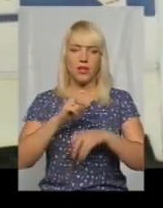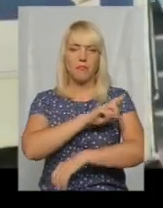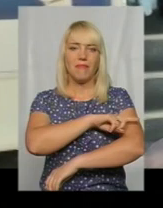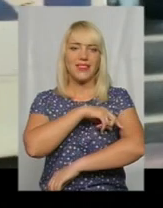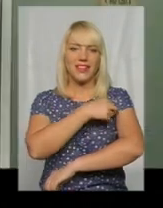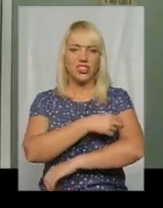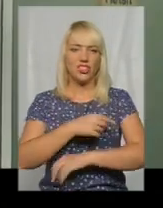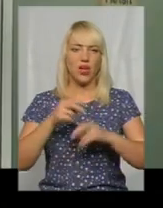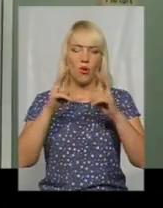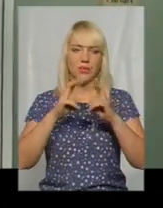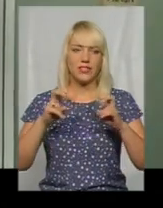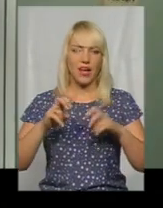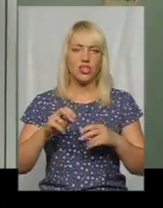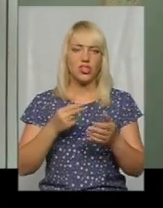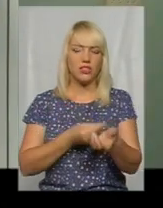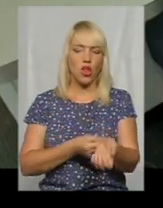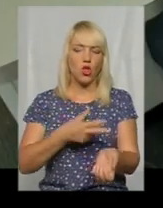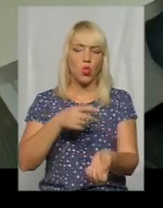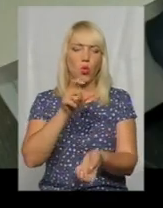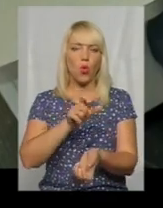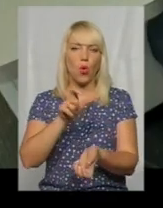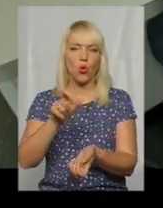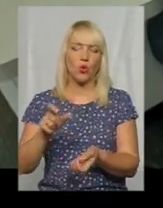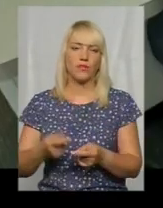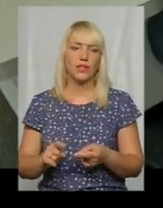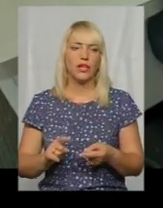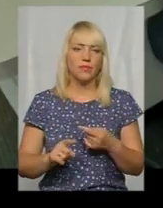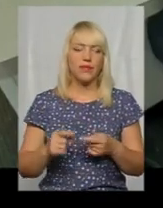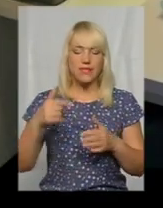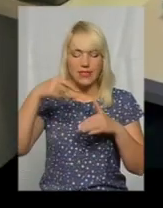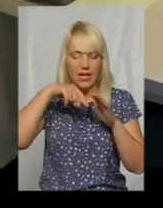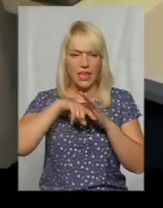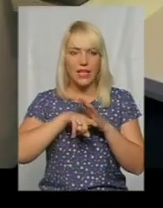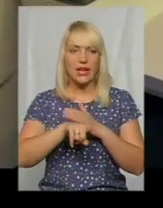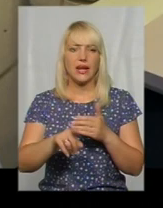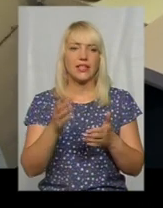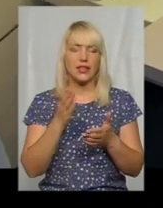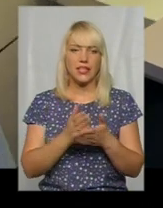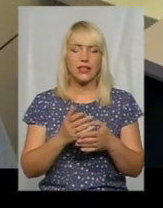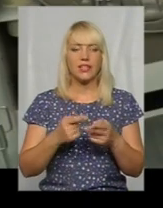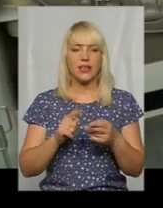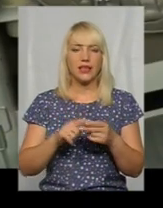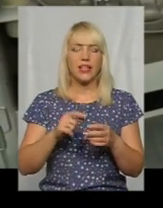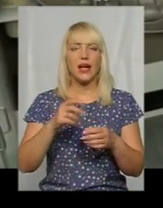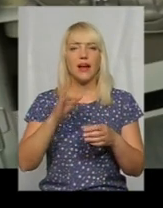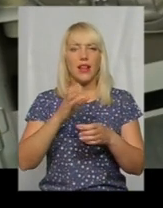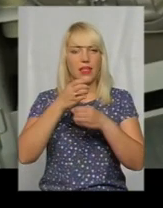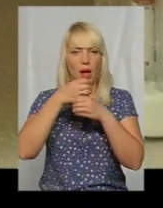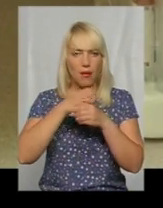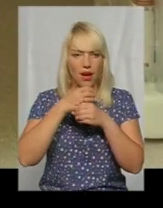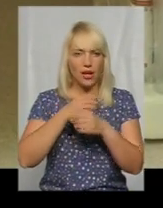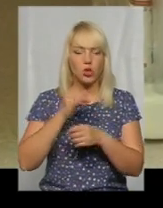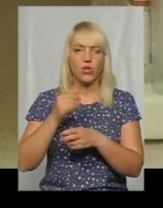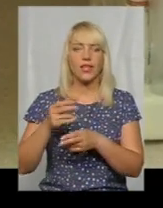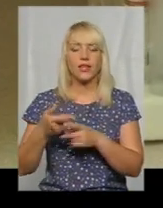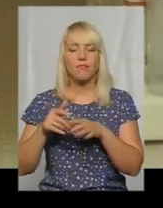обстеження донорів. Усередині автівки місце для терапевта, котрий здійснює медичний огляд, лабораторії та операційне, де проводитимуть забір крові.